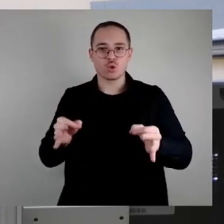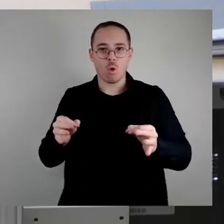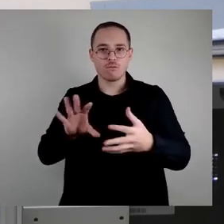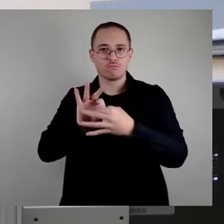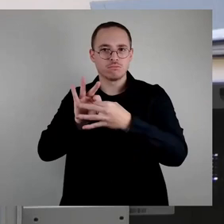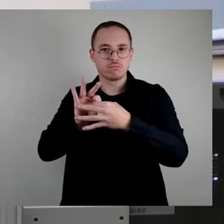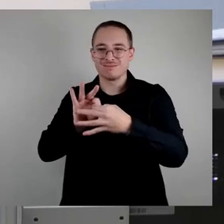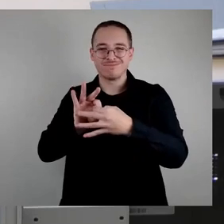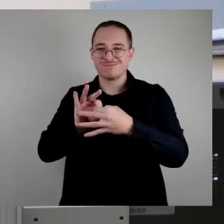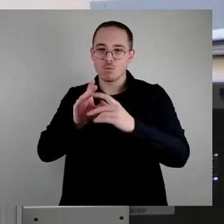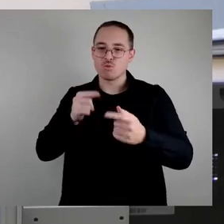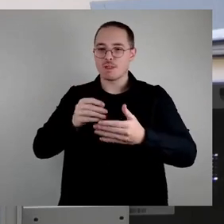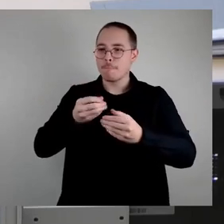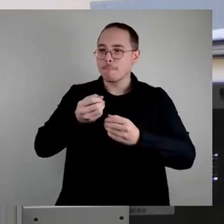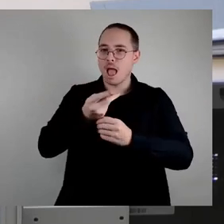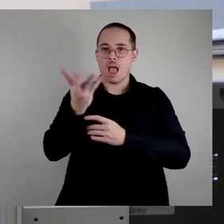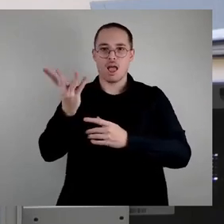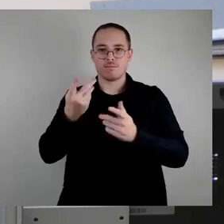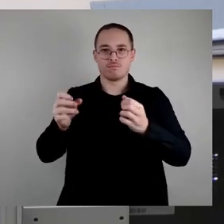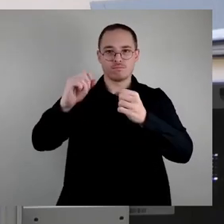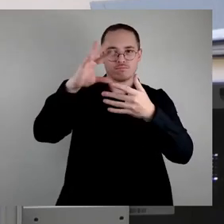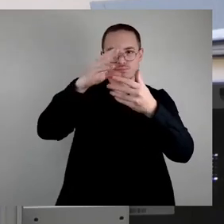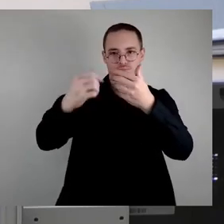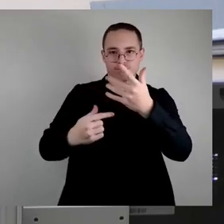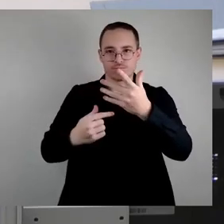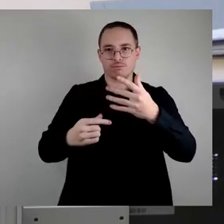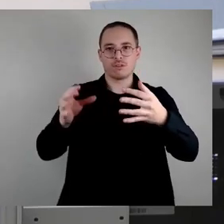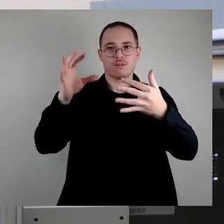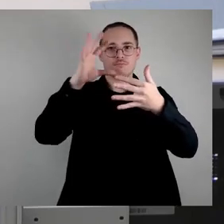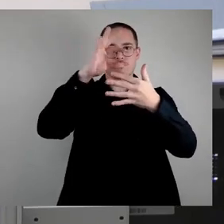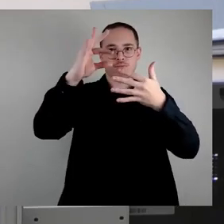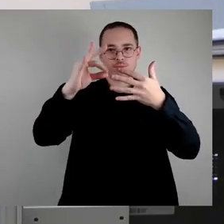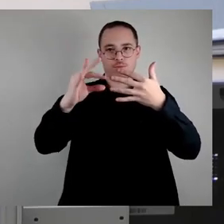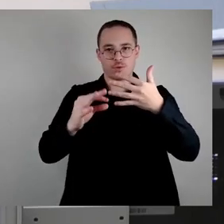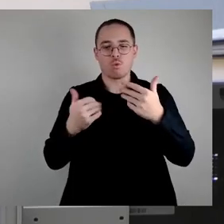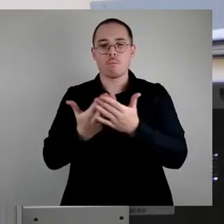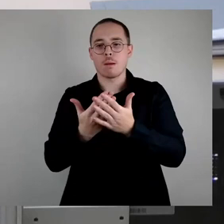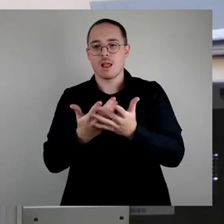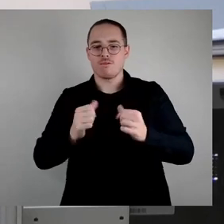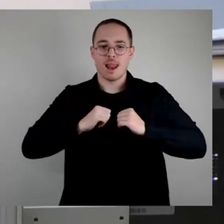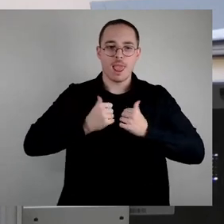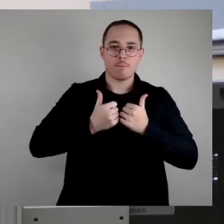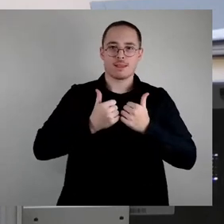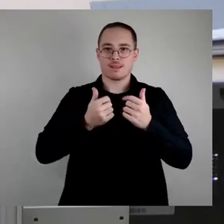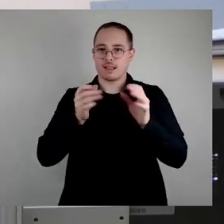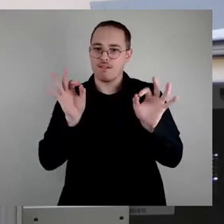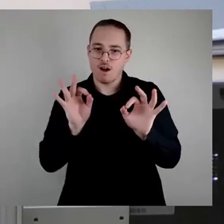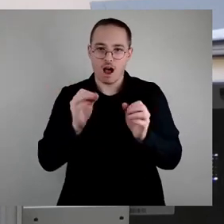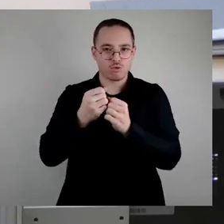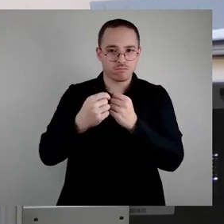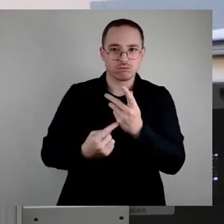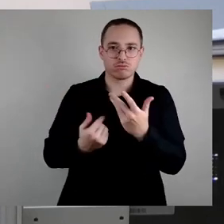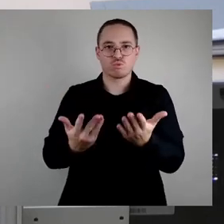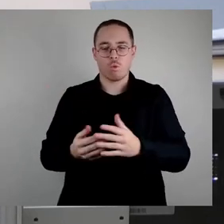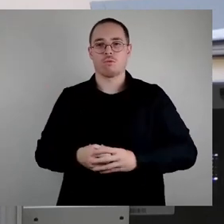auch auf Leib und Leben, das Bedrohtes, ausrichten. Ich habe dazu nochmal die Vorlage